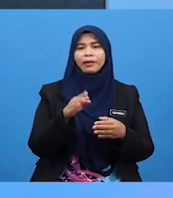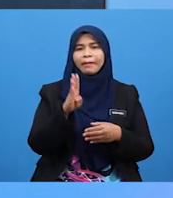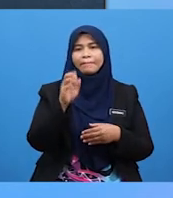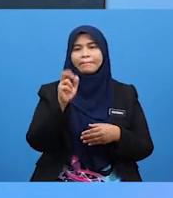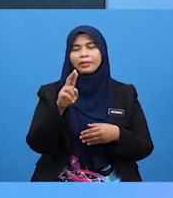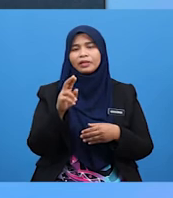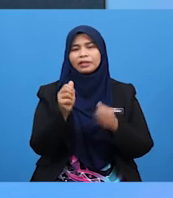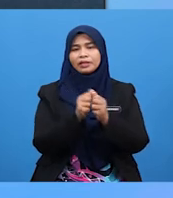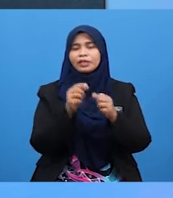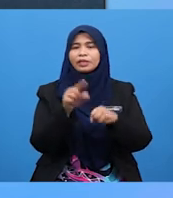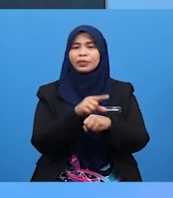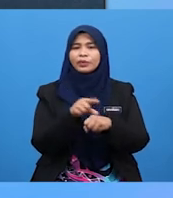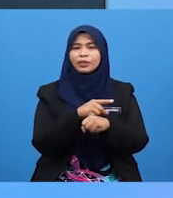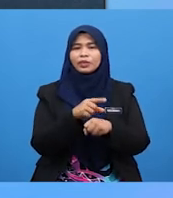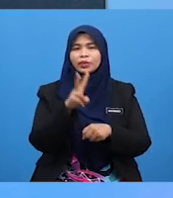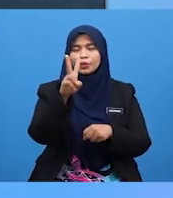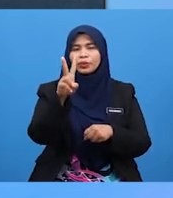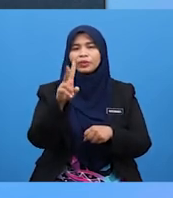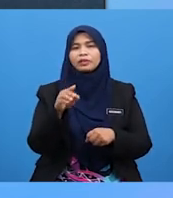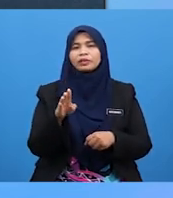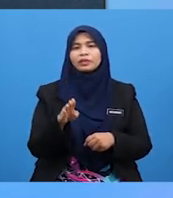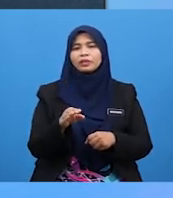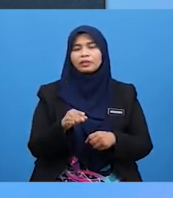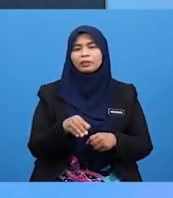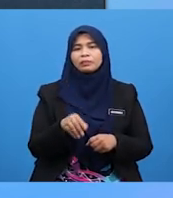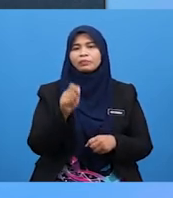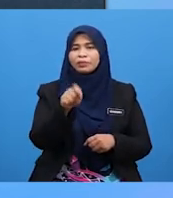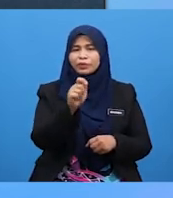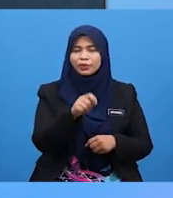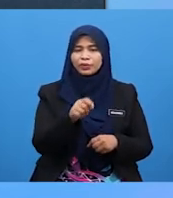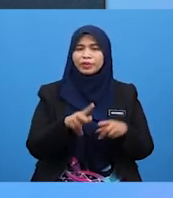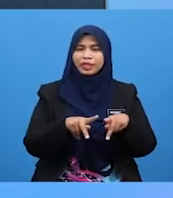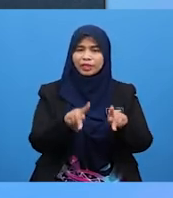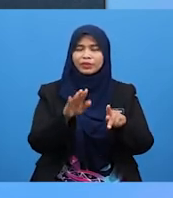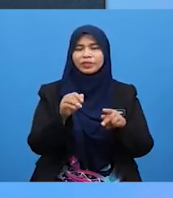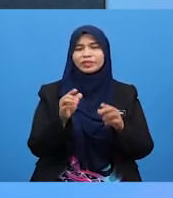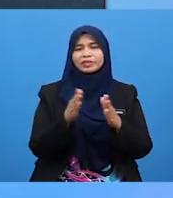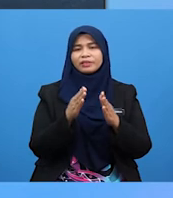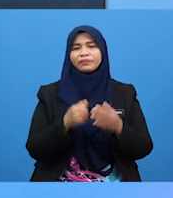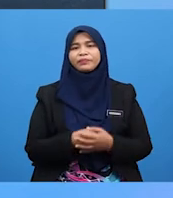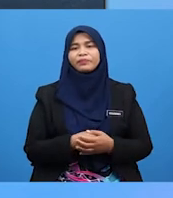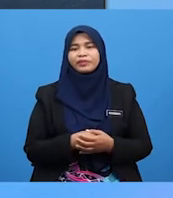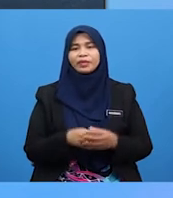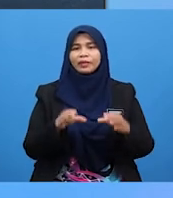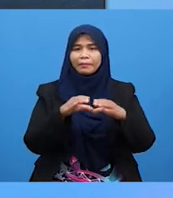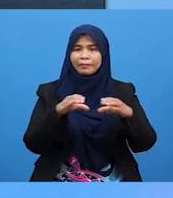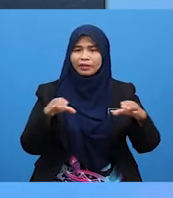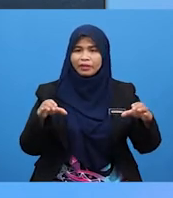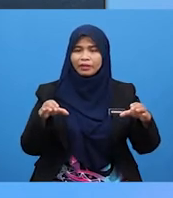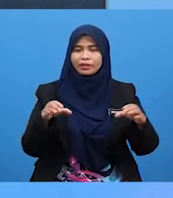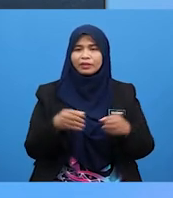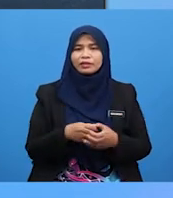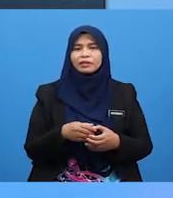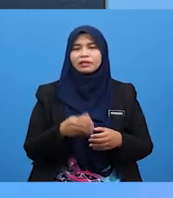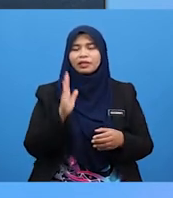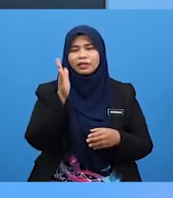Dengan Menggunakan Dua Batang Pemukul Kayu Yang Kecil Bar Xylefon